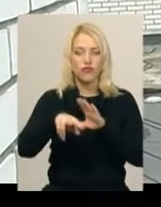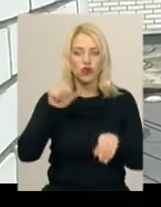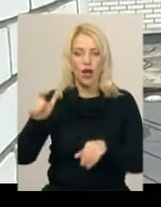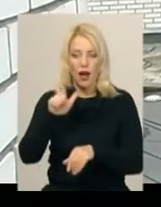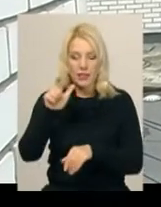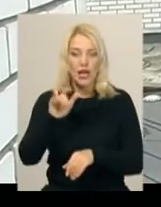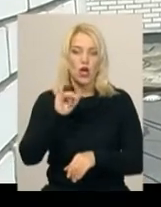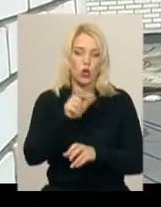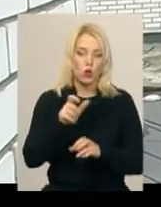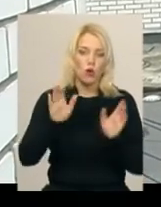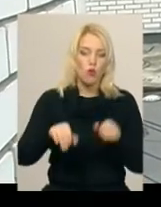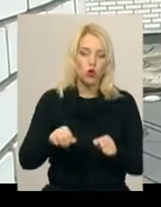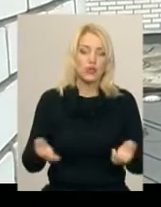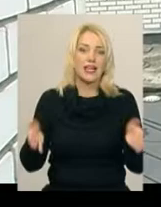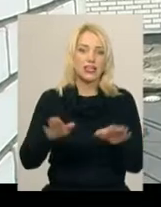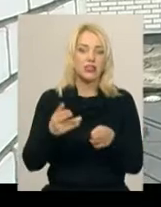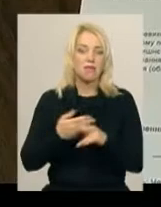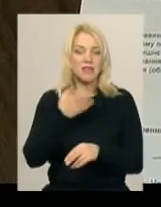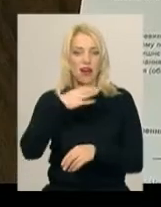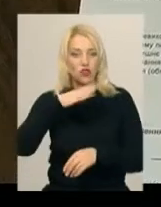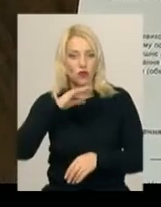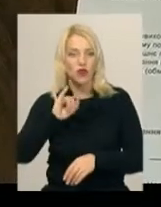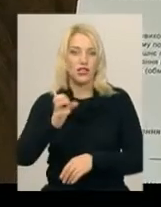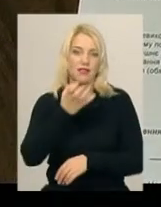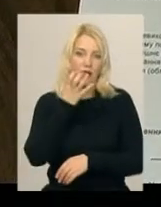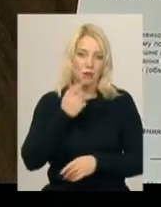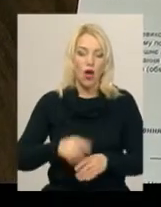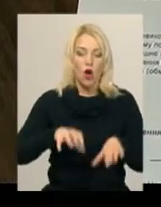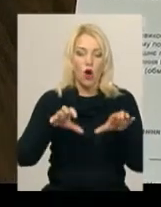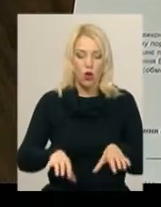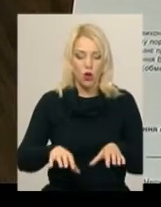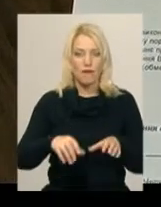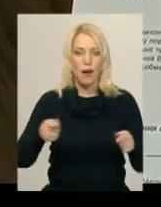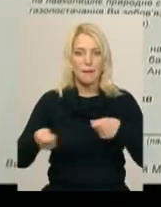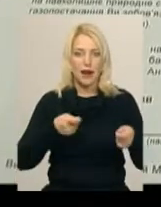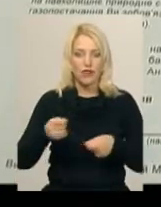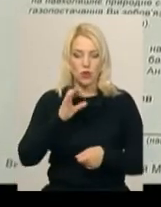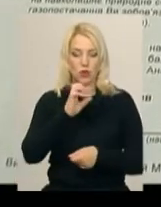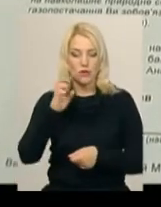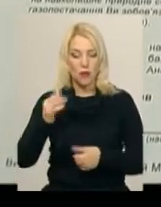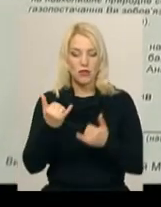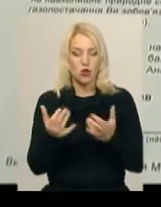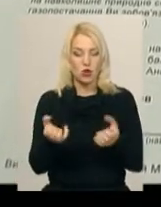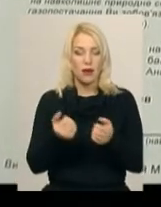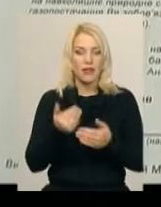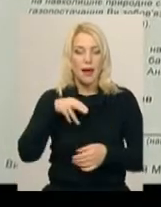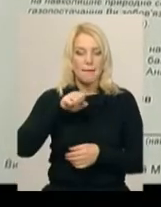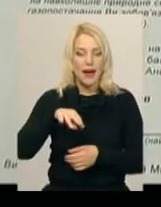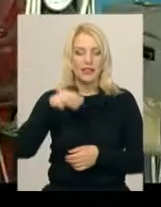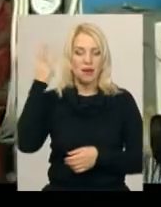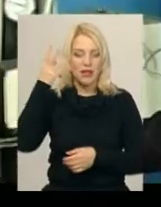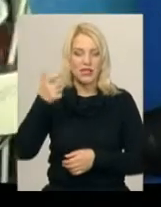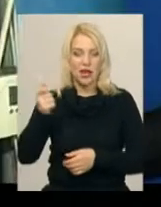залишаться без гарячої води та без тепла. Голова правління ОСББ цього будинку сьогодні отримала відпад «Хмельницькгаз» лист